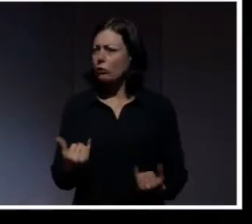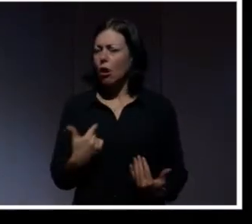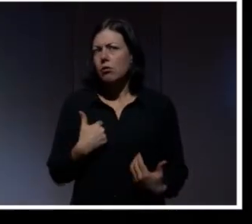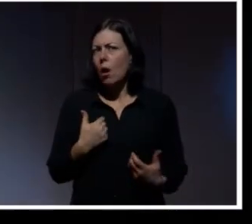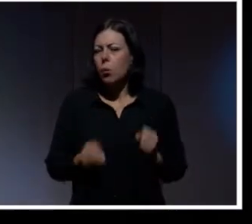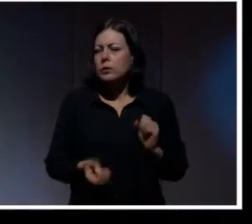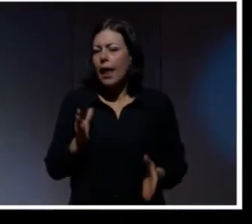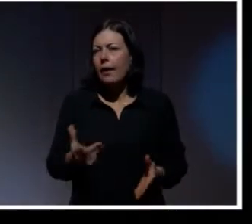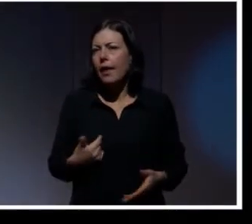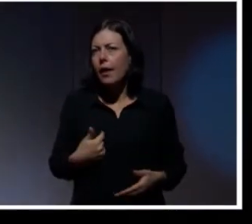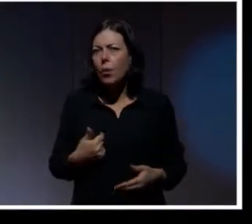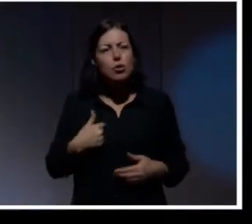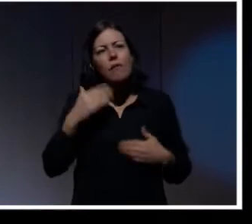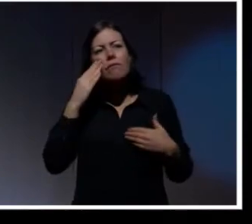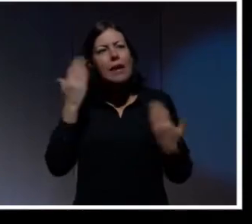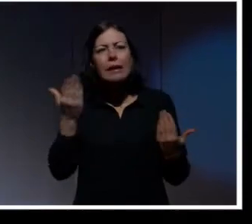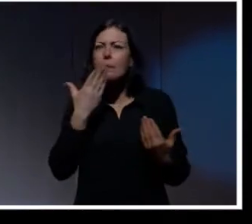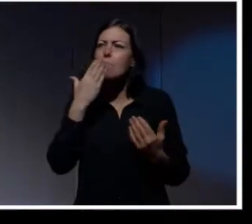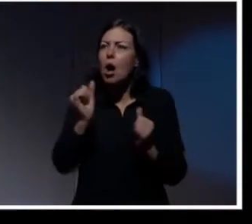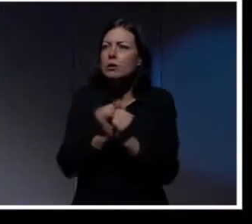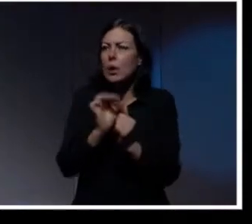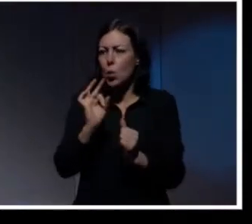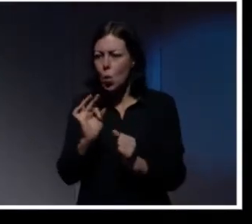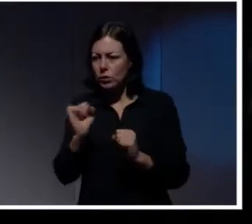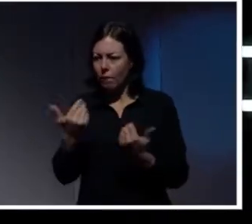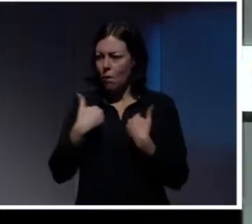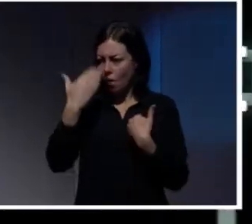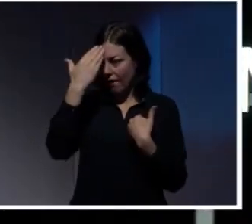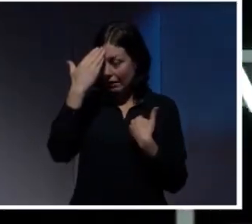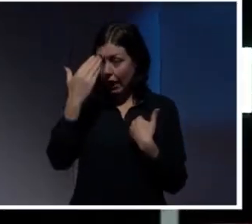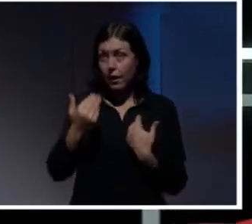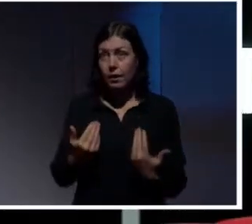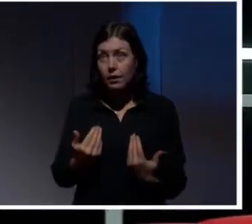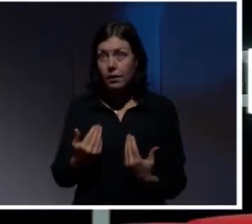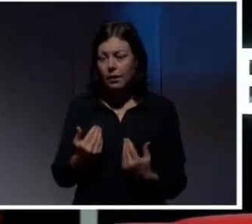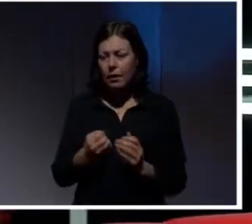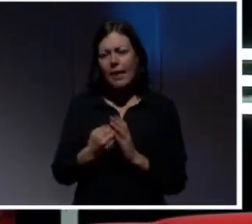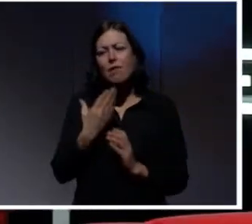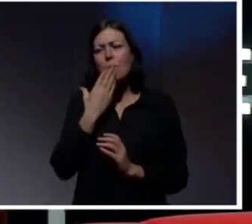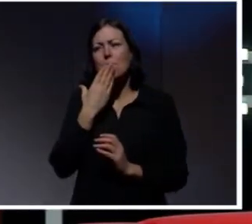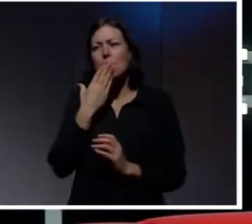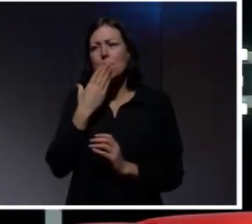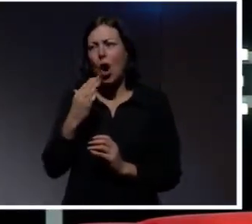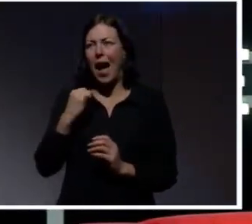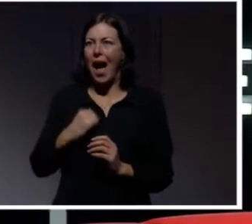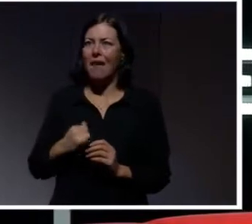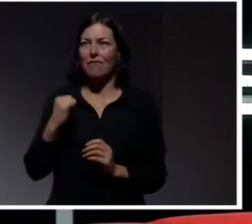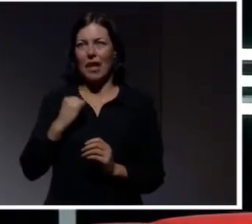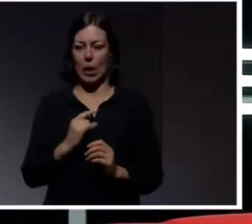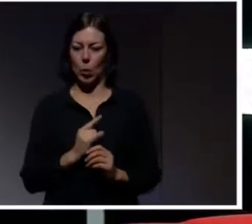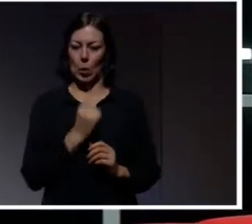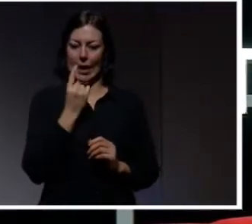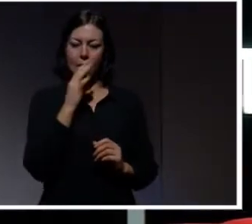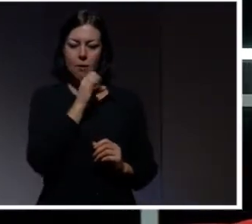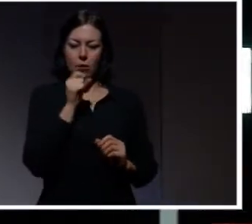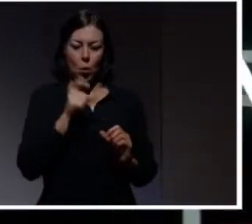Och jag vet heller inget bra sätt att ta reda på det. Och det är därför som det är så himla bra att använda unika lösning till allting. För då behöver man ju